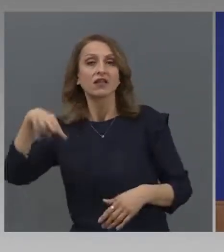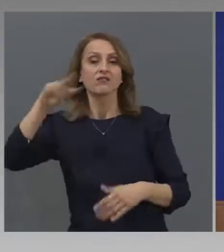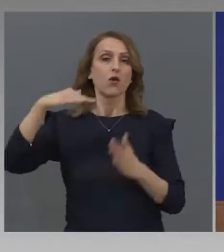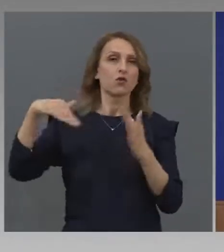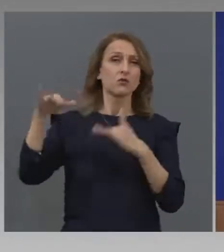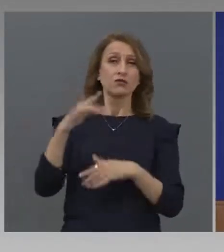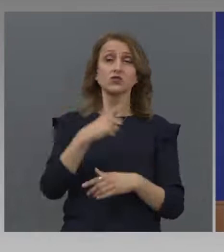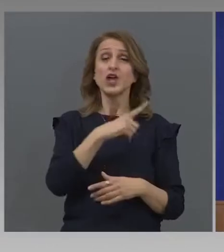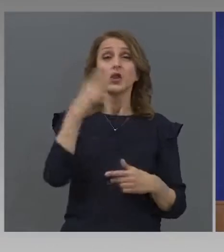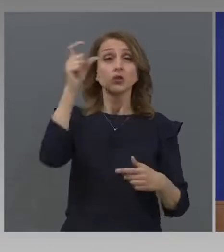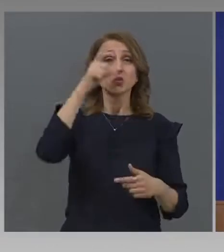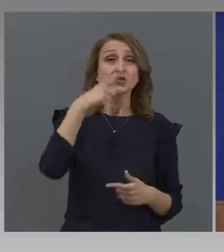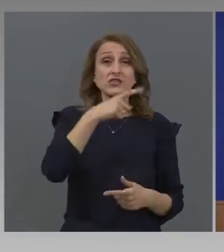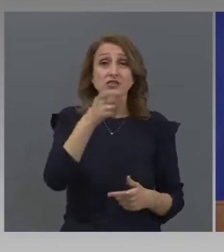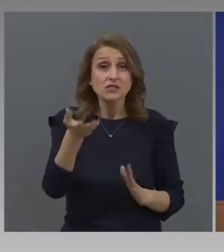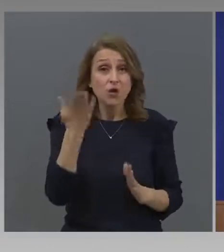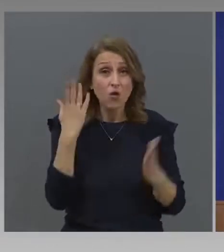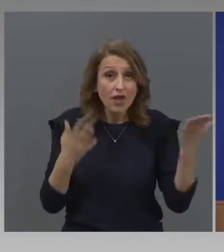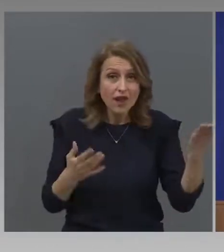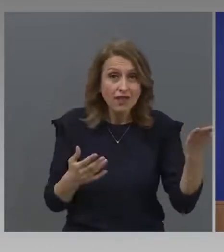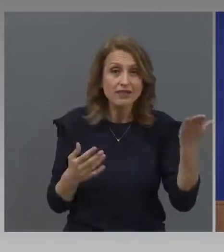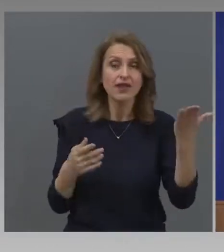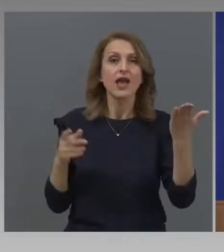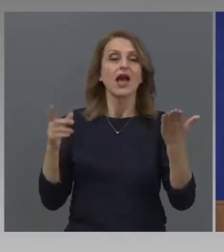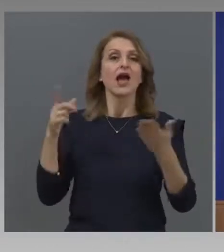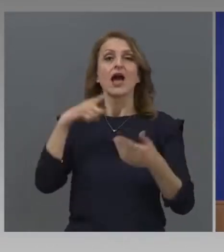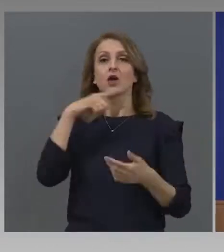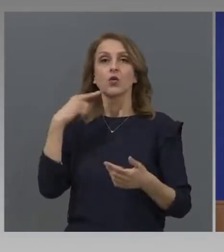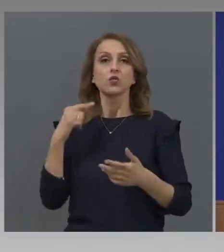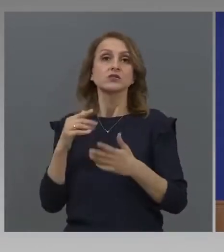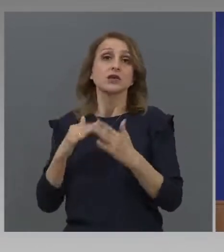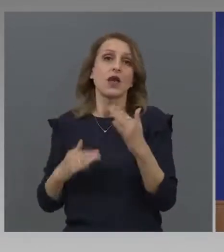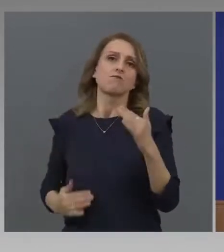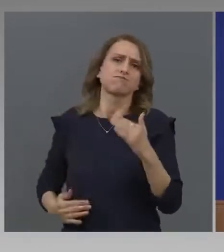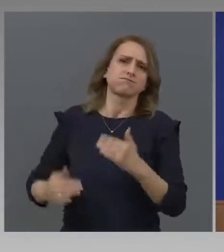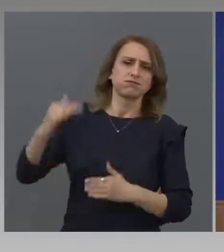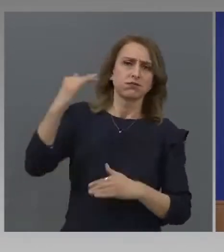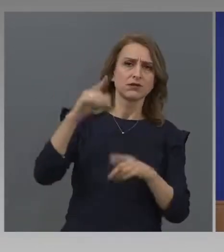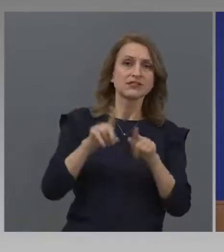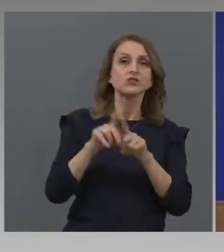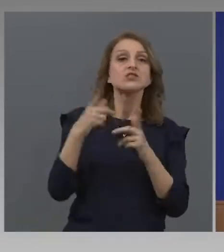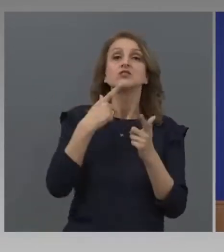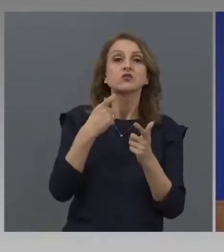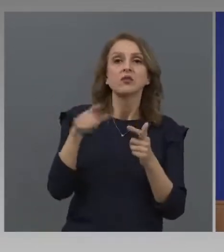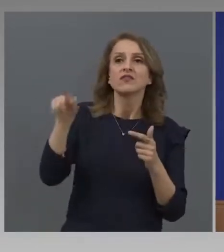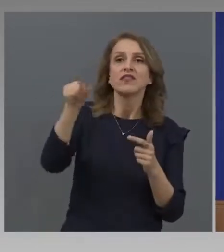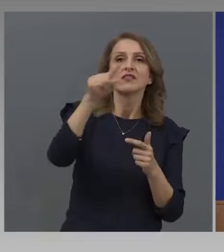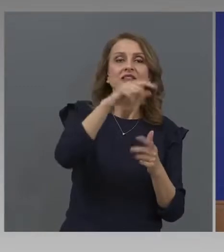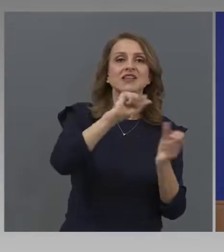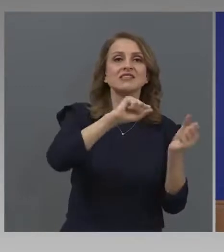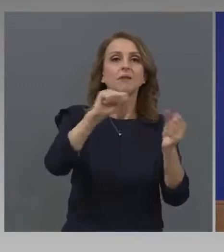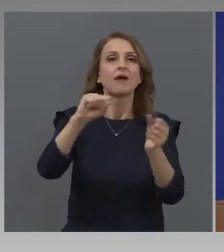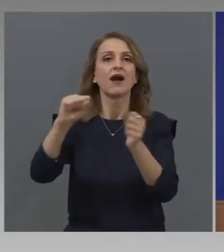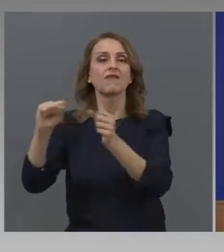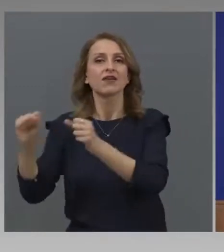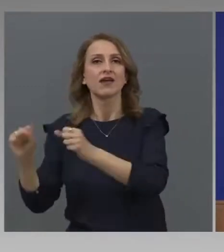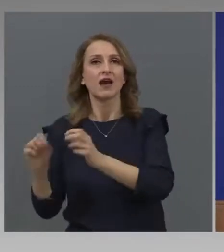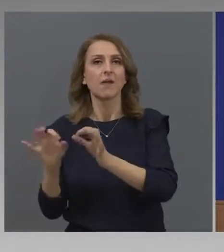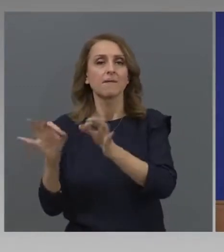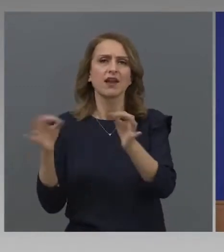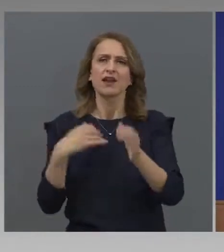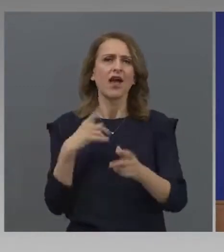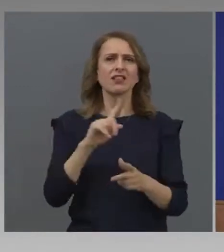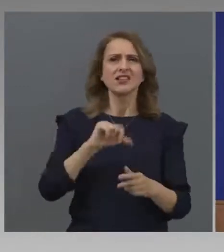Турция 100 хиляди, Русия видяхте, мина отиде за Штатите, тези, които се забавиха с мерките. Не го казвам с някакво